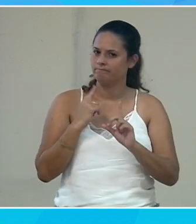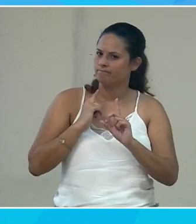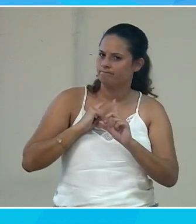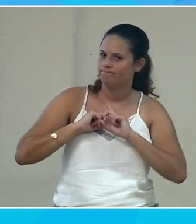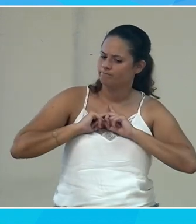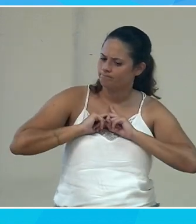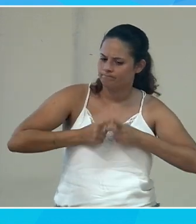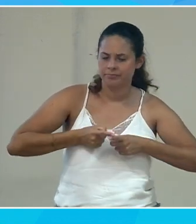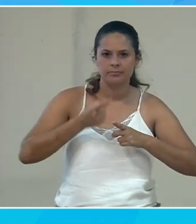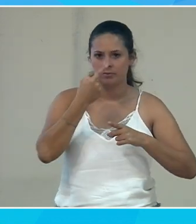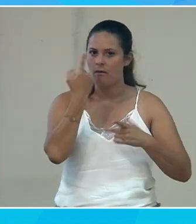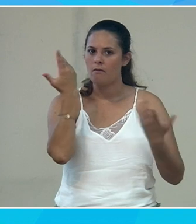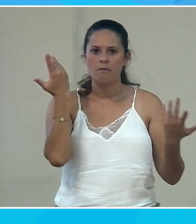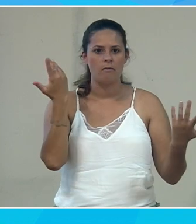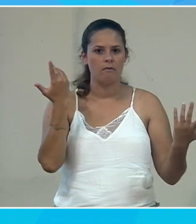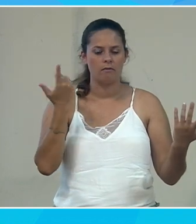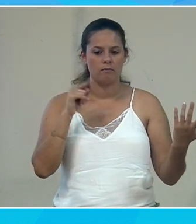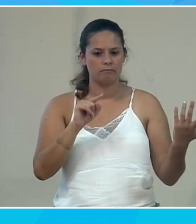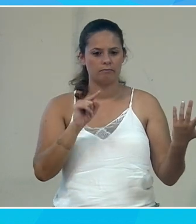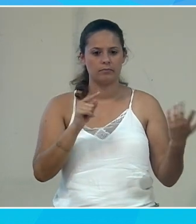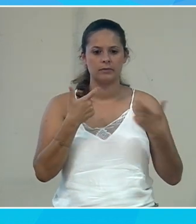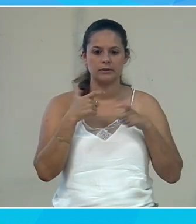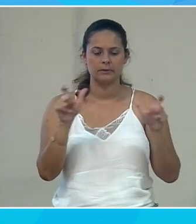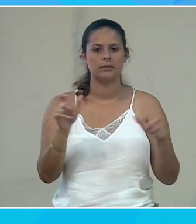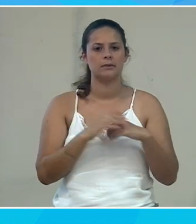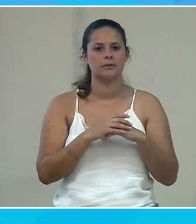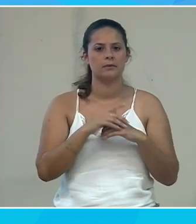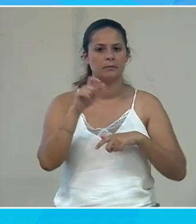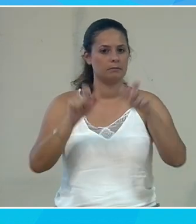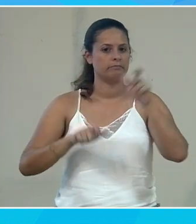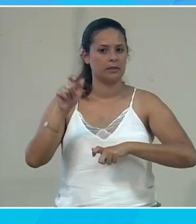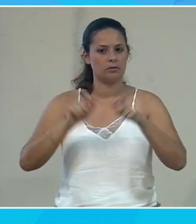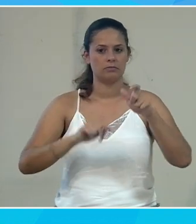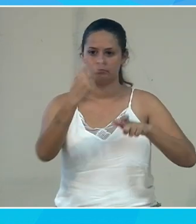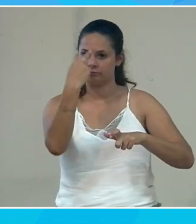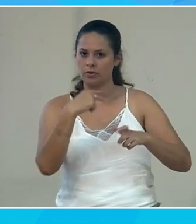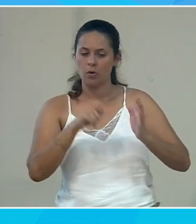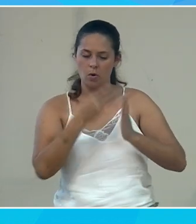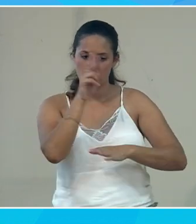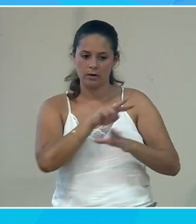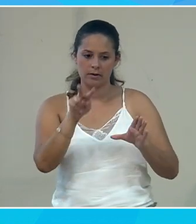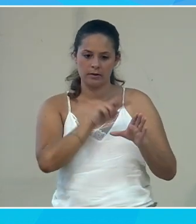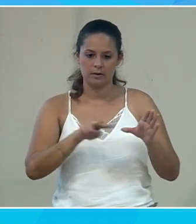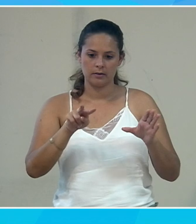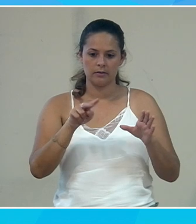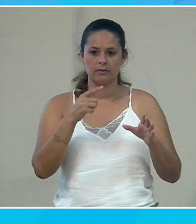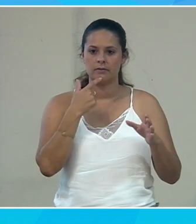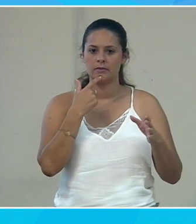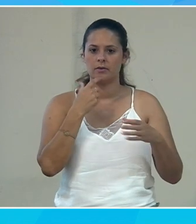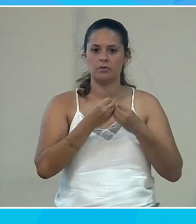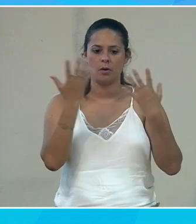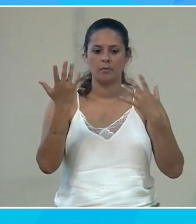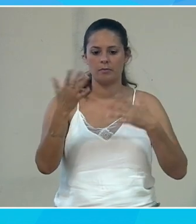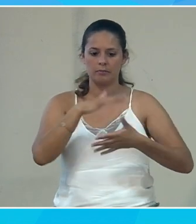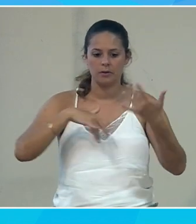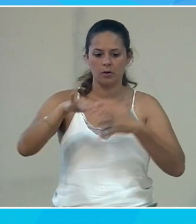important d'avoir de la diversité. Donc, je vais vous la relire pour des personnes qui seraient malvoyantes ou non voyantes. Le monde est hétérogène afin de répondre aux